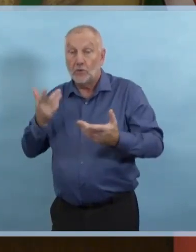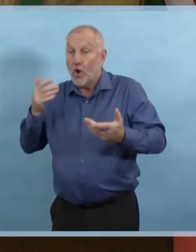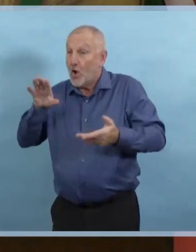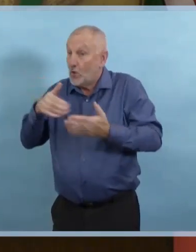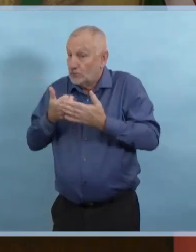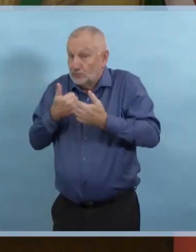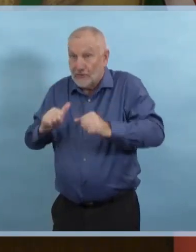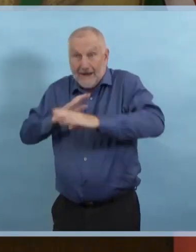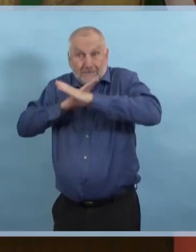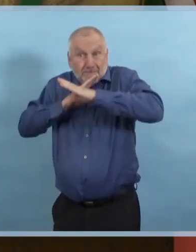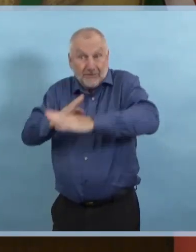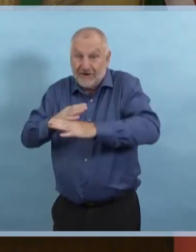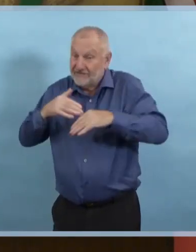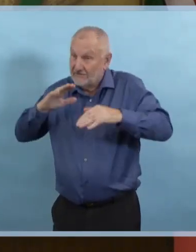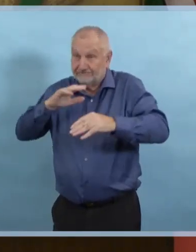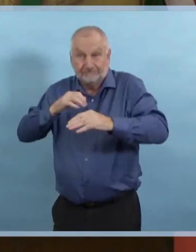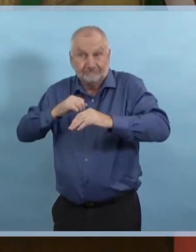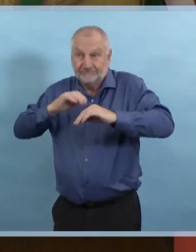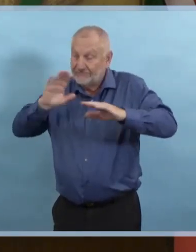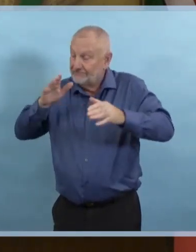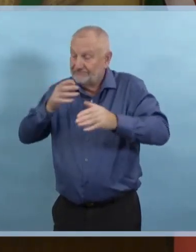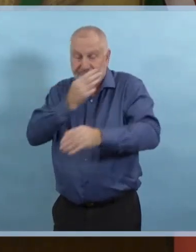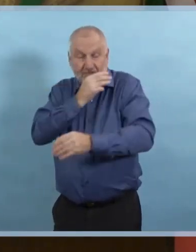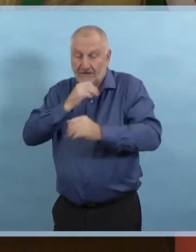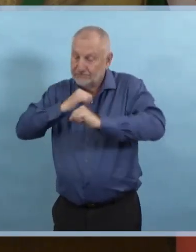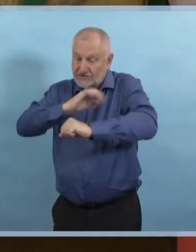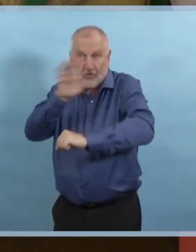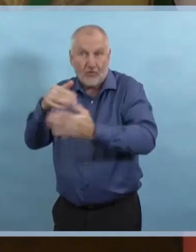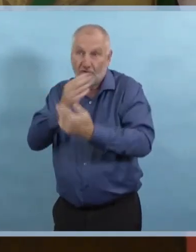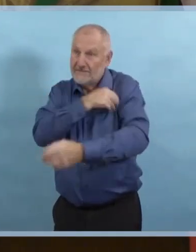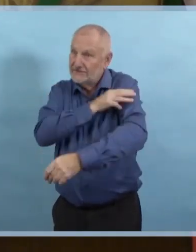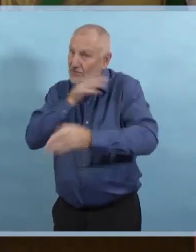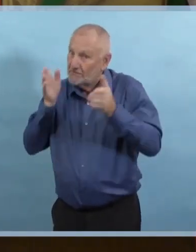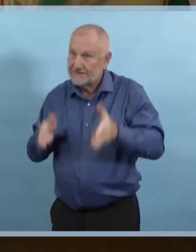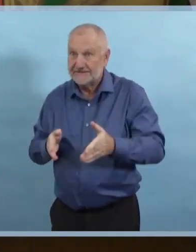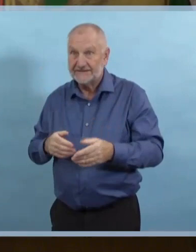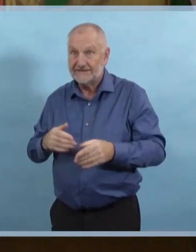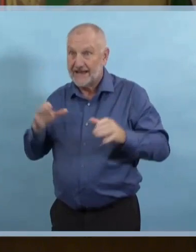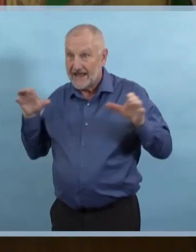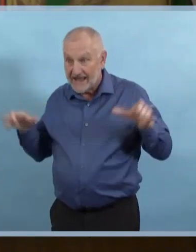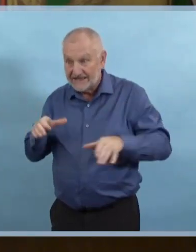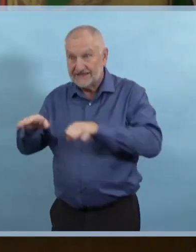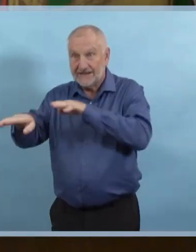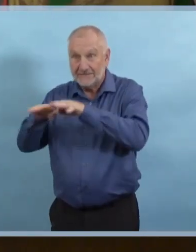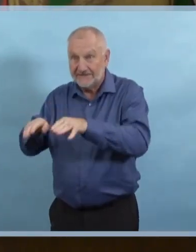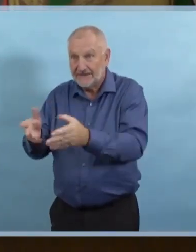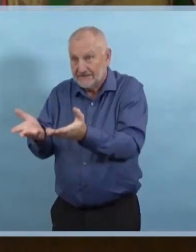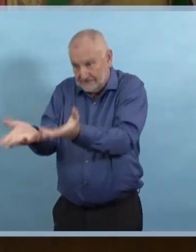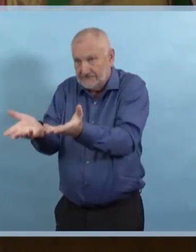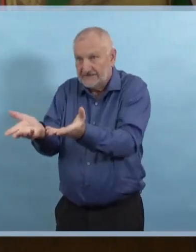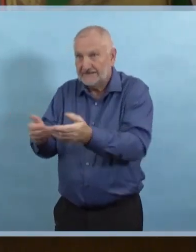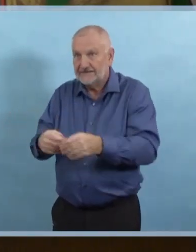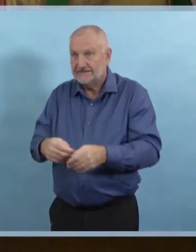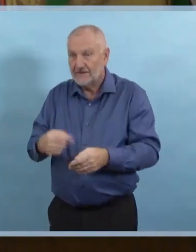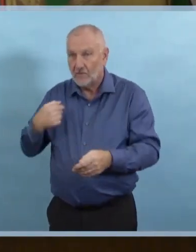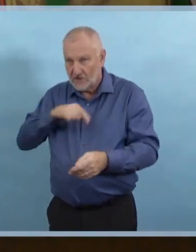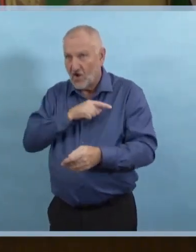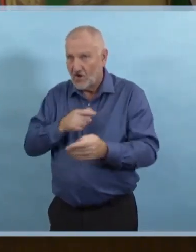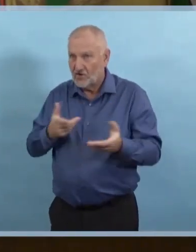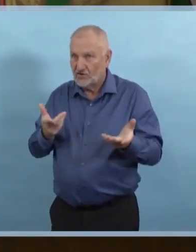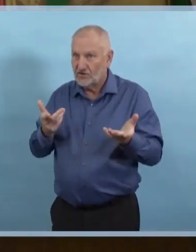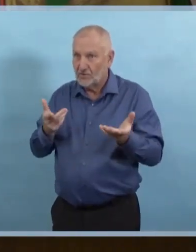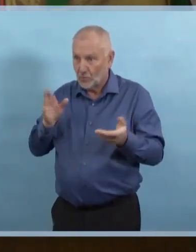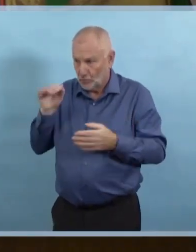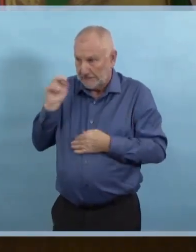je crois que nous devrions tous être déçus et inquiets que ce genre de choses se produit parce